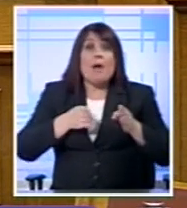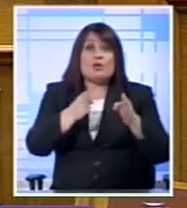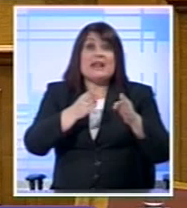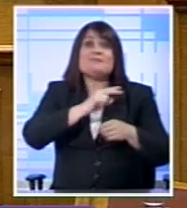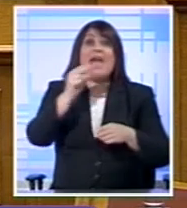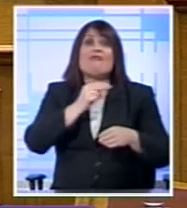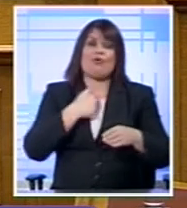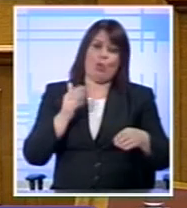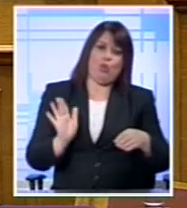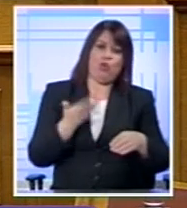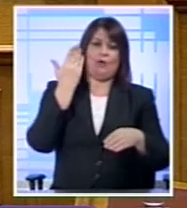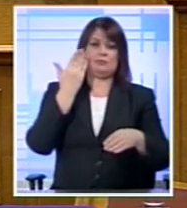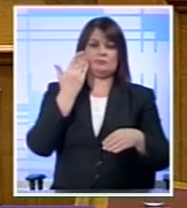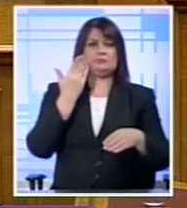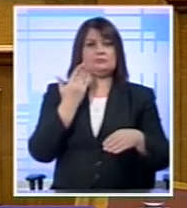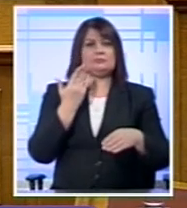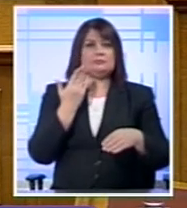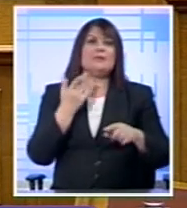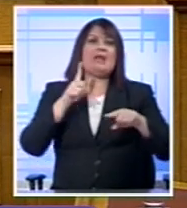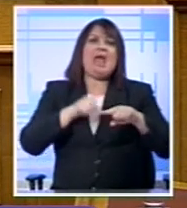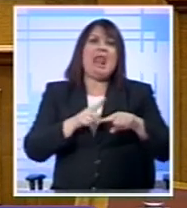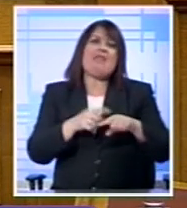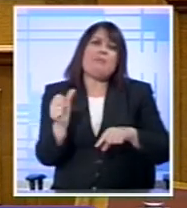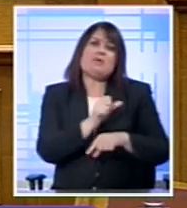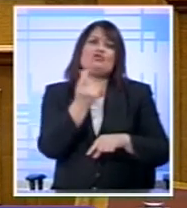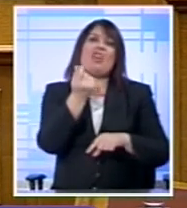Και στην μικρή και ανυπόστατη Ελλάδα της Δραχμής